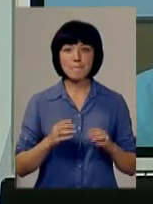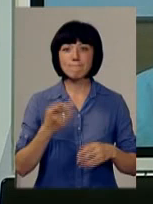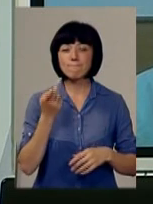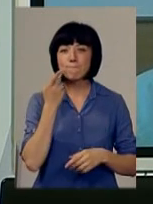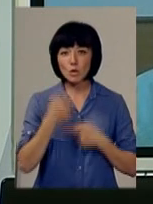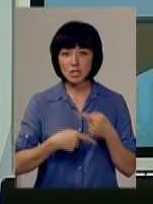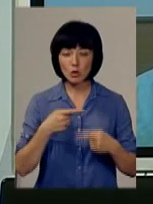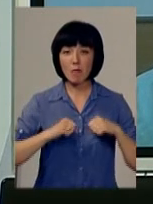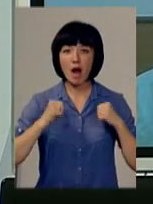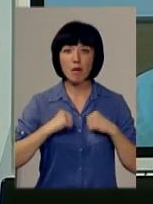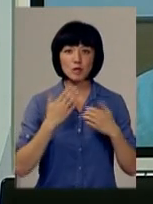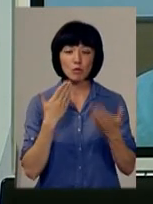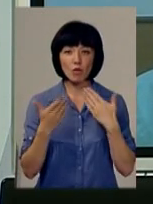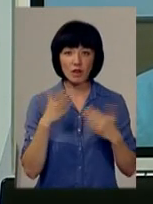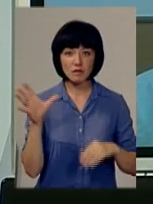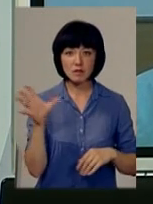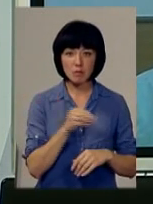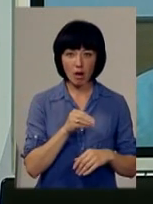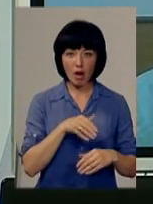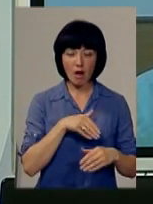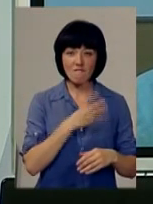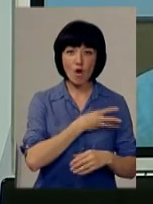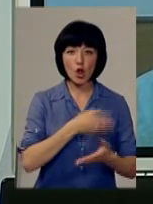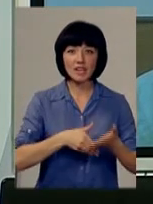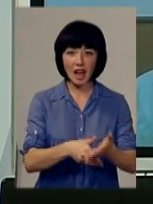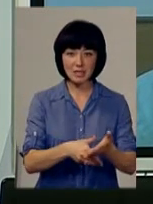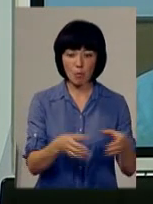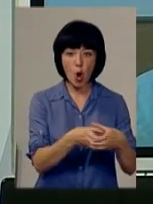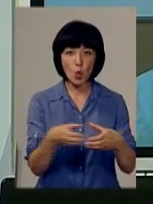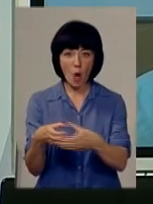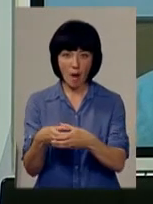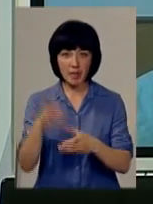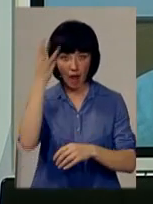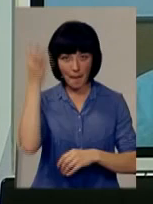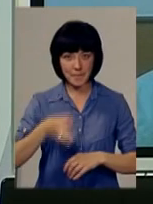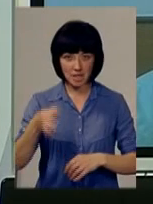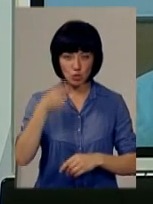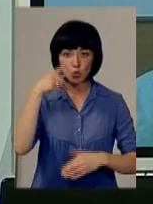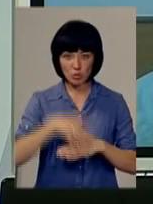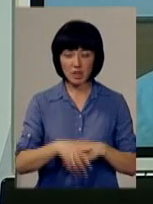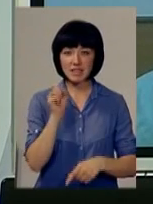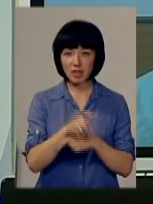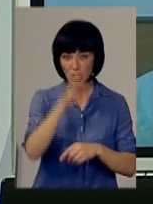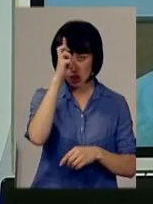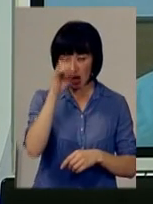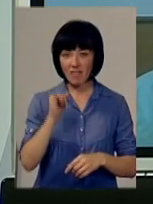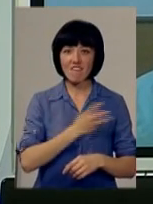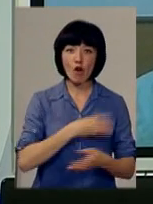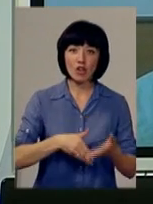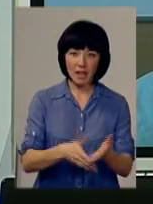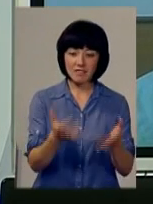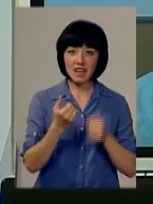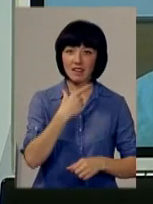комунікувати з усіма волонтерськими рухами, які є на Полонщині. Зрозуміло, що завдання держави і волонтери, вони